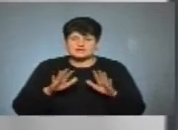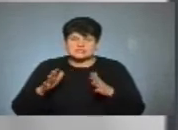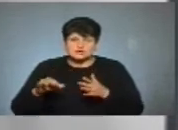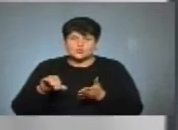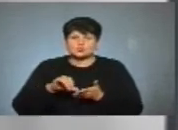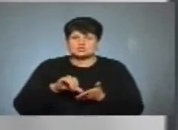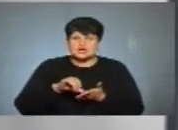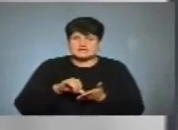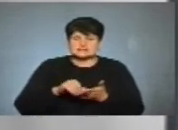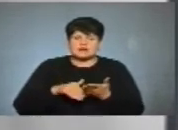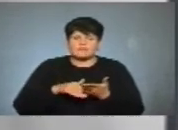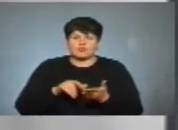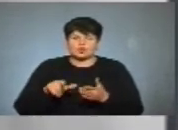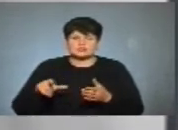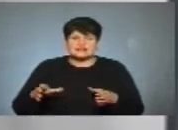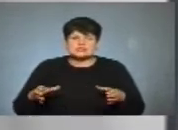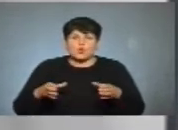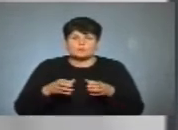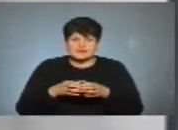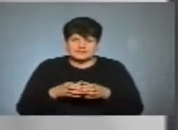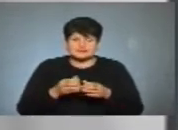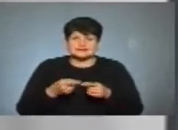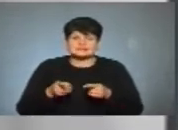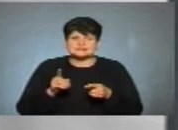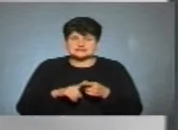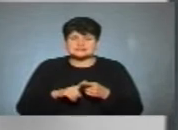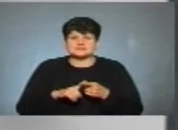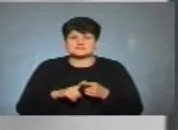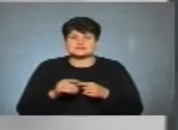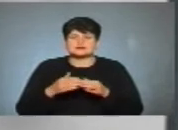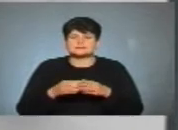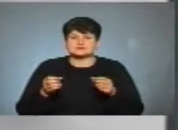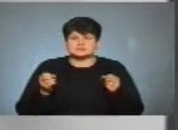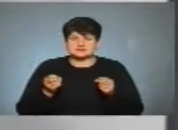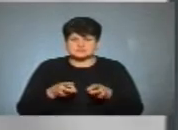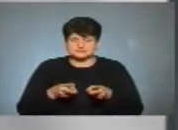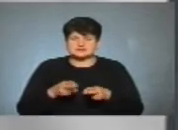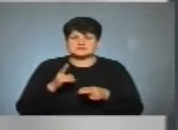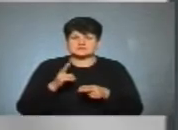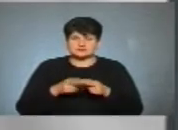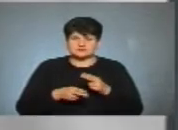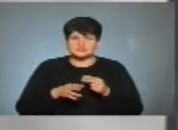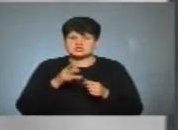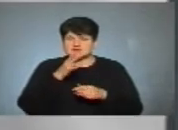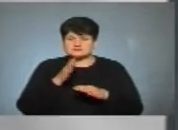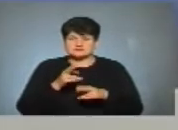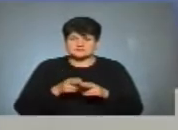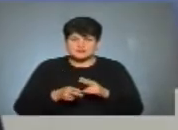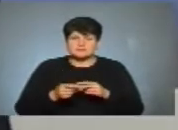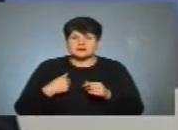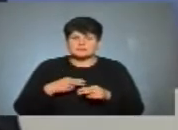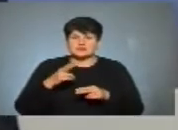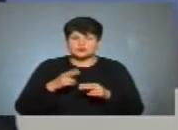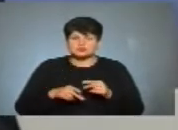учасники волонтерських об'єднань, це фахівці в різних галузях. Василь, завершуєте, бо вже ваш час вийшов. І, відповідно, ми